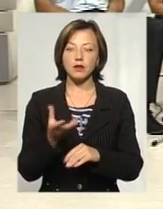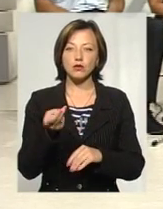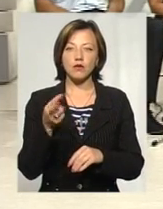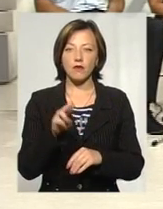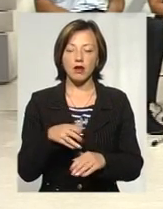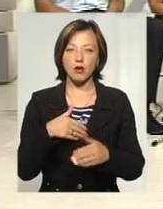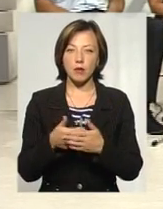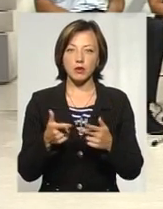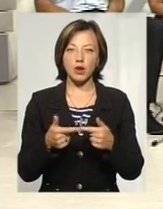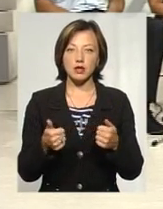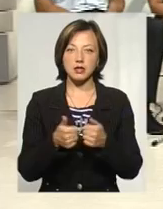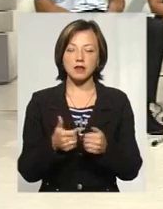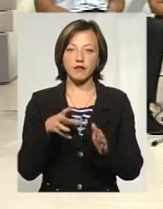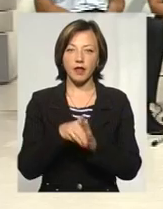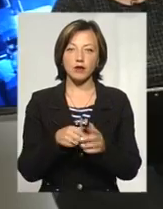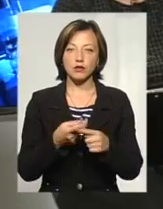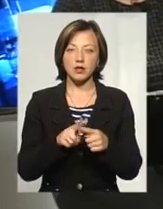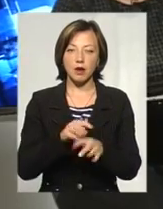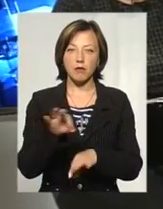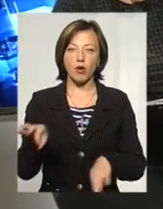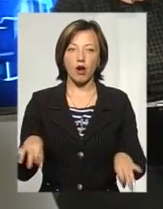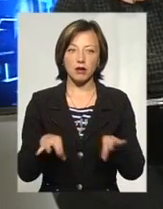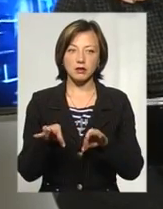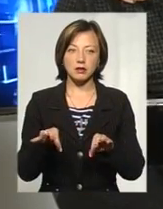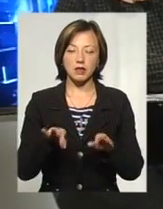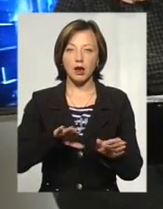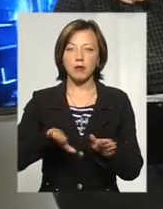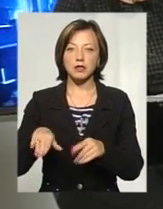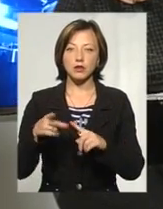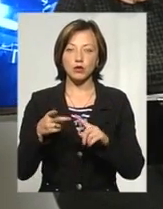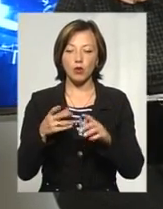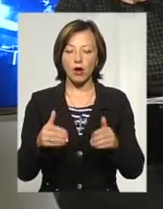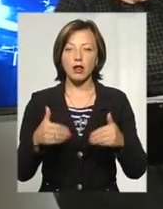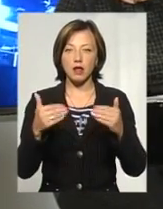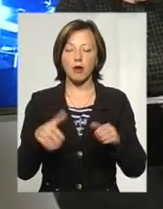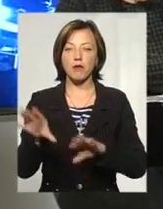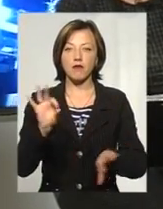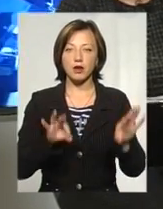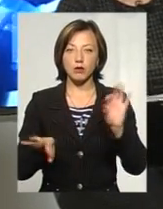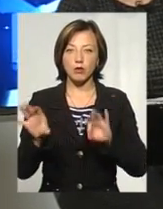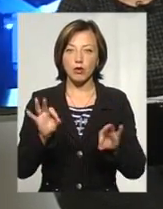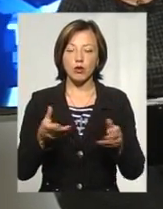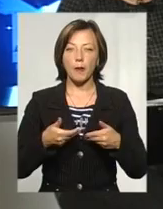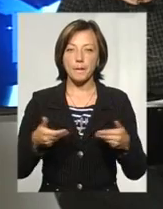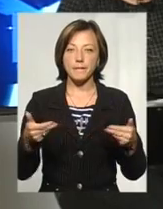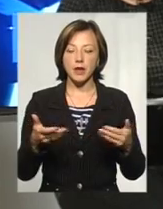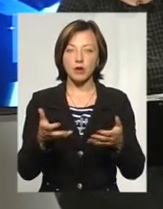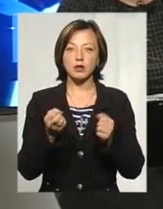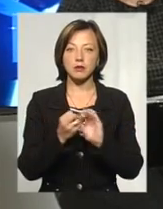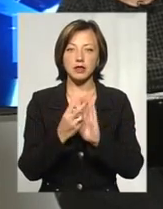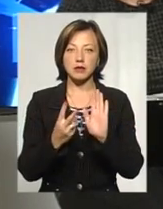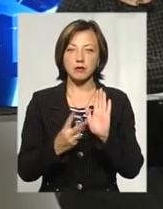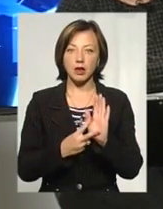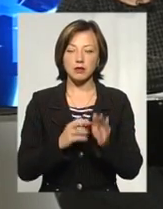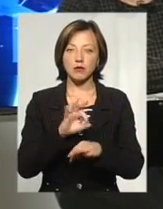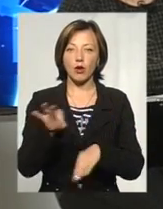організації і їх внесок у цей проєкт. Після другого етапу відбору ми отримали 17 проєктів